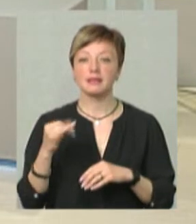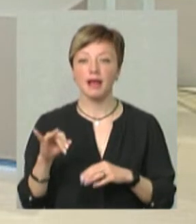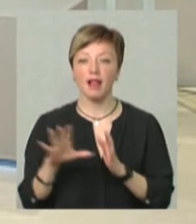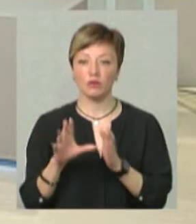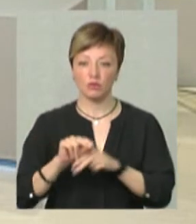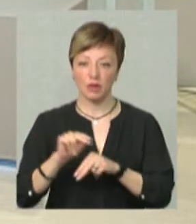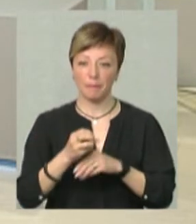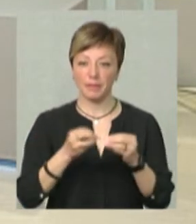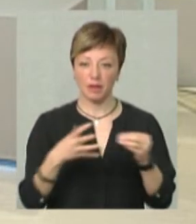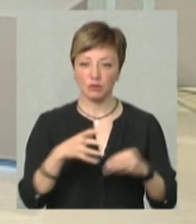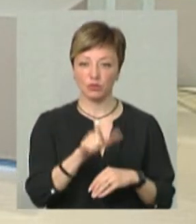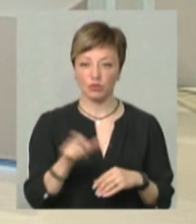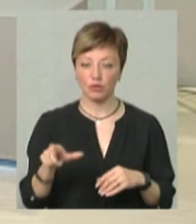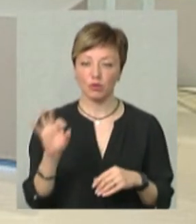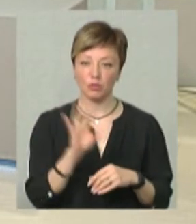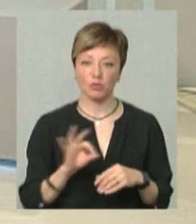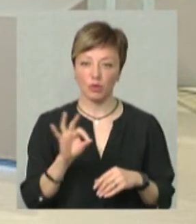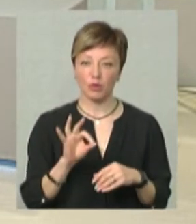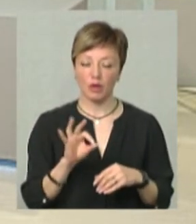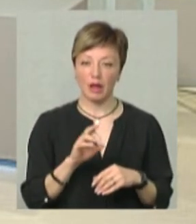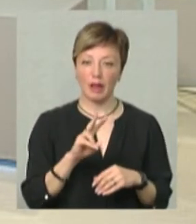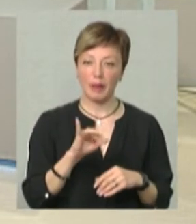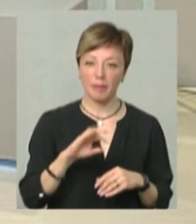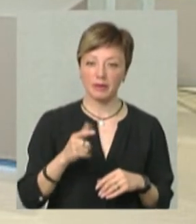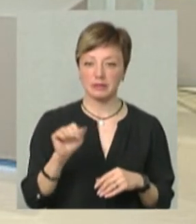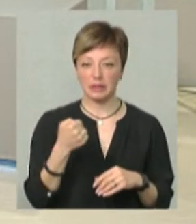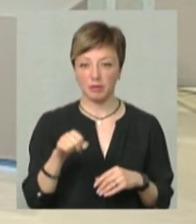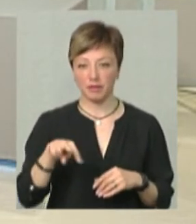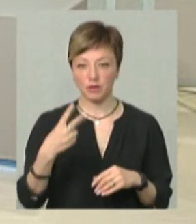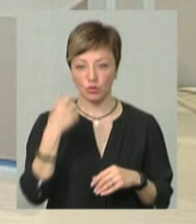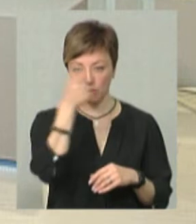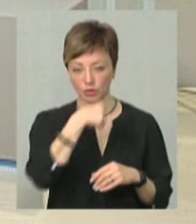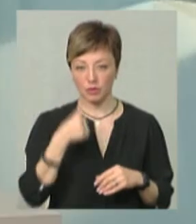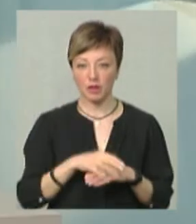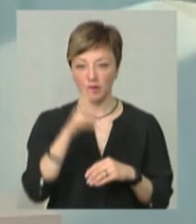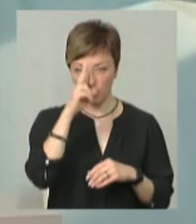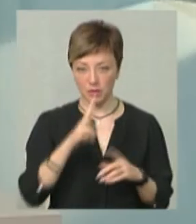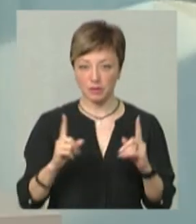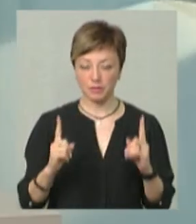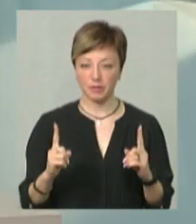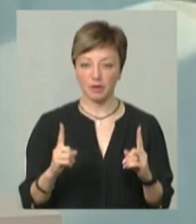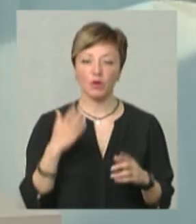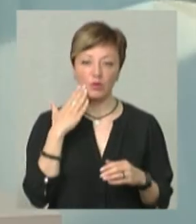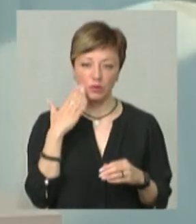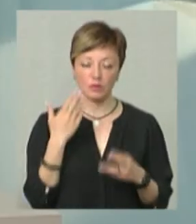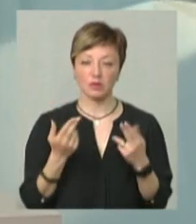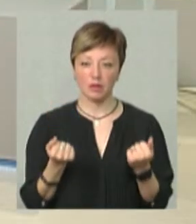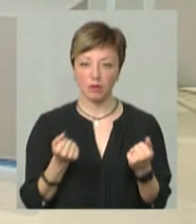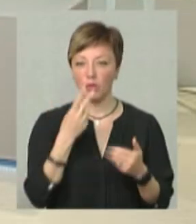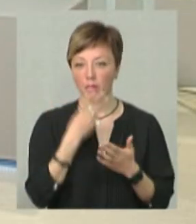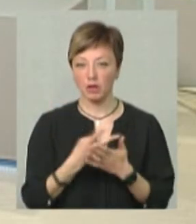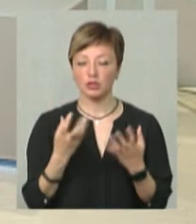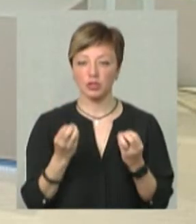Тобто ми говоримо про 15 чоловік, про липень-серпень 2022 року. Тобто двохмісячна програма? Орієнтовно так.